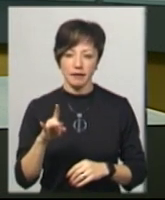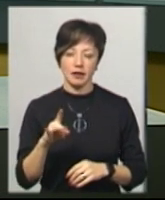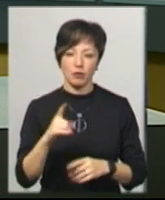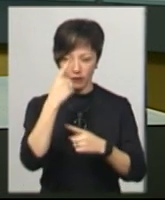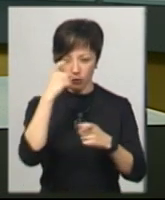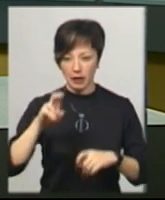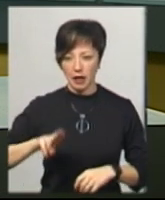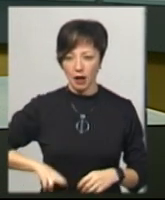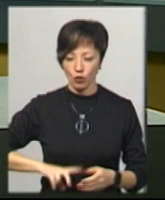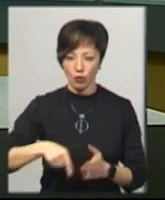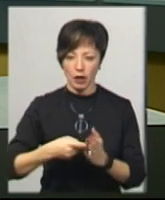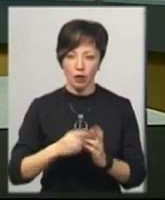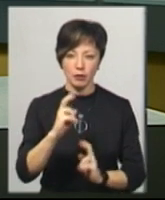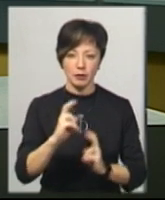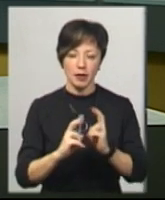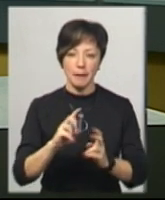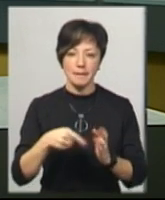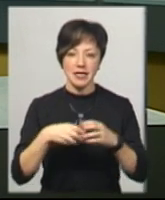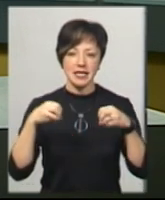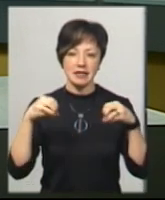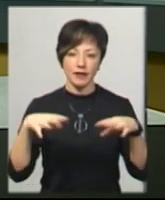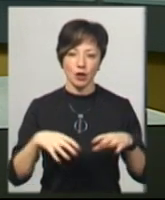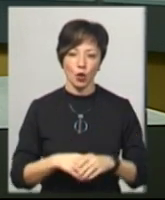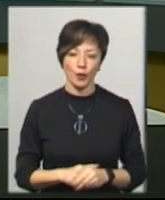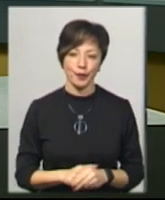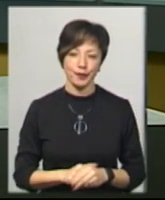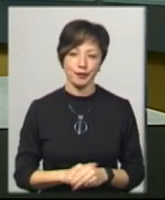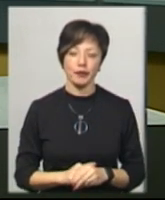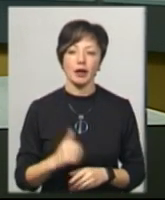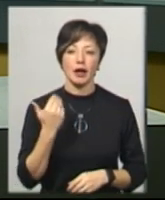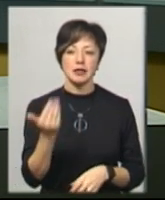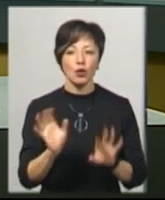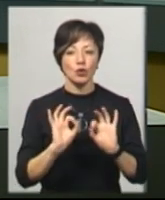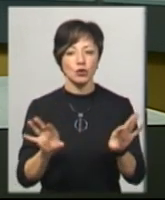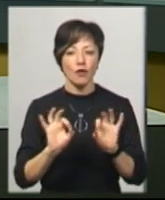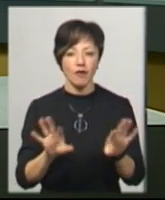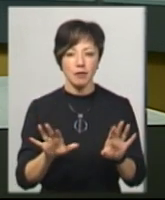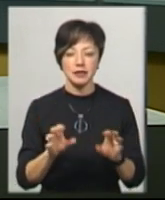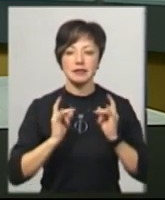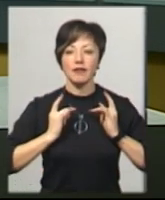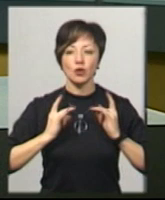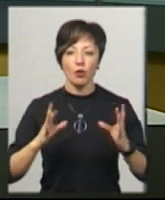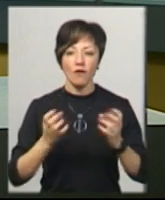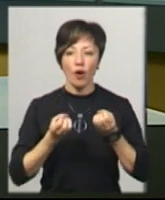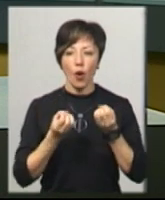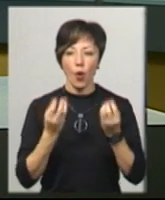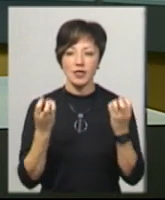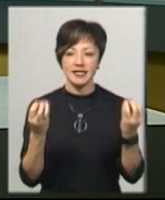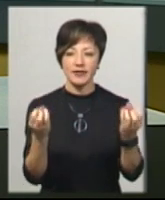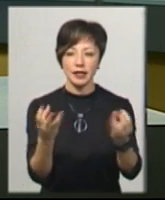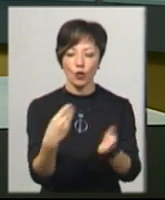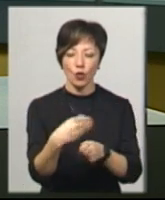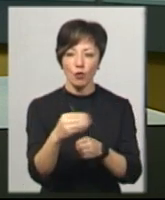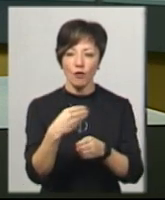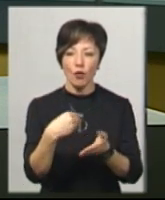директор Хмельницького комунального підприємства «Міськсвітло» Володимир Пекарський. За його словами, святкове освітлення купувалось поетапно протягом